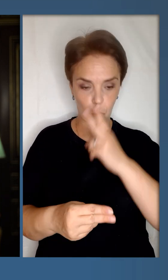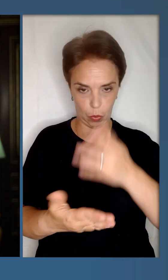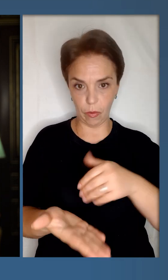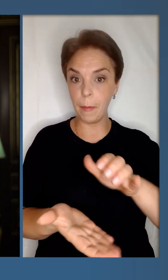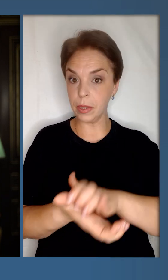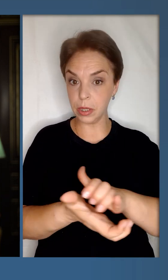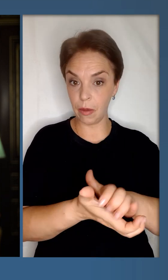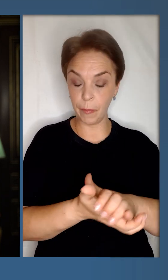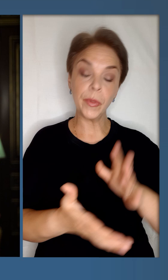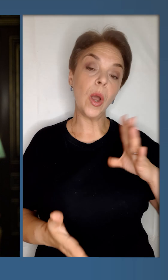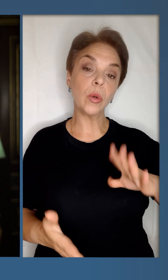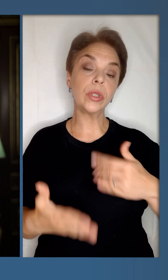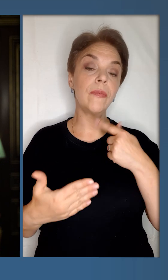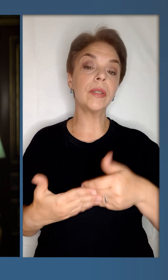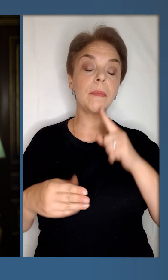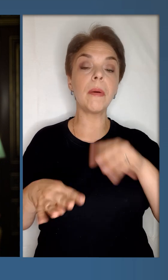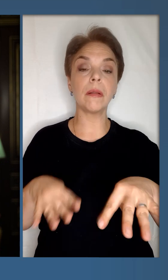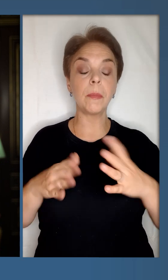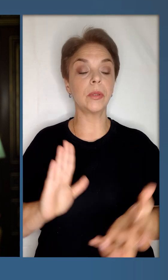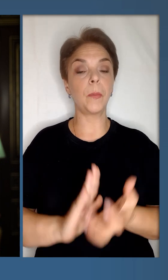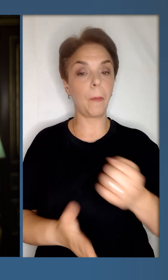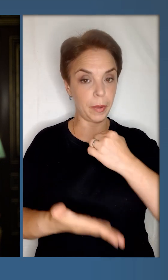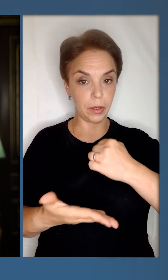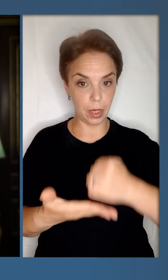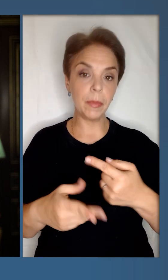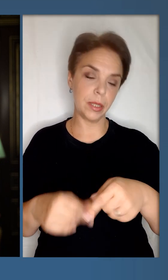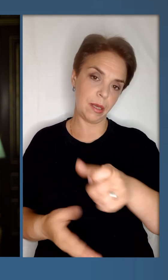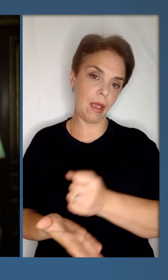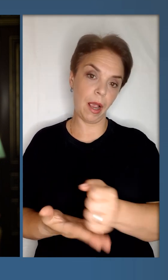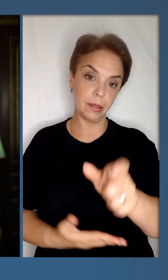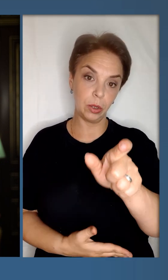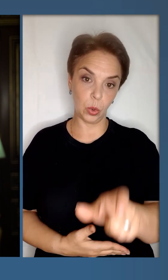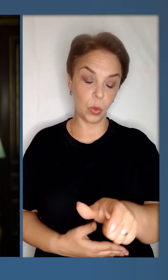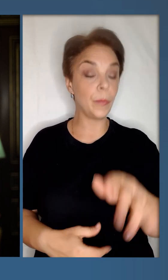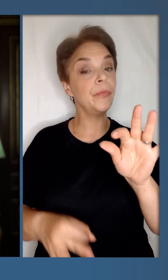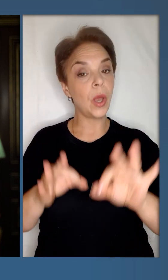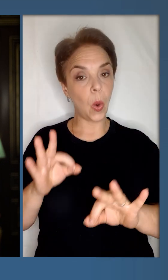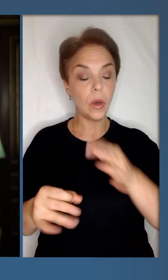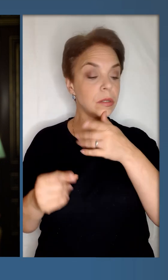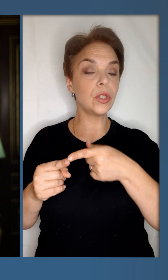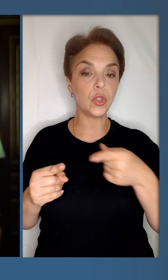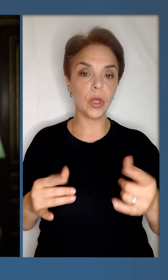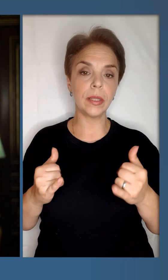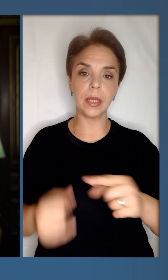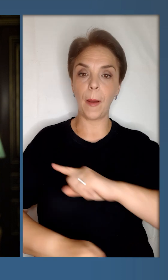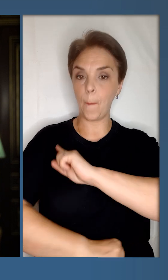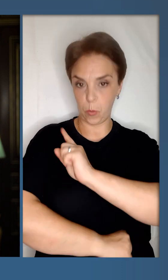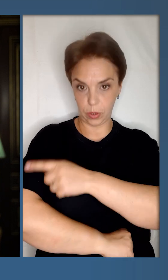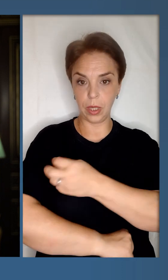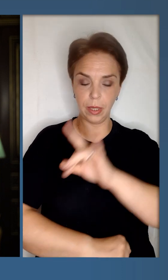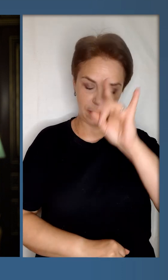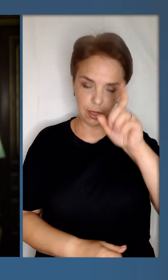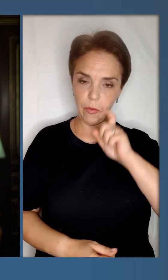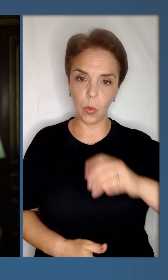додаткових представлень. Очікує від парламенту підтримки цієї кандидатури. Осінь – час для